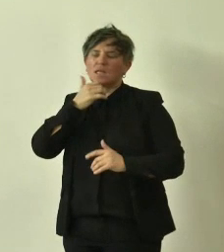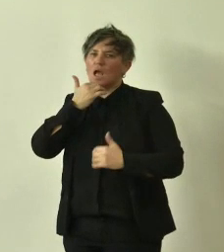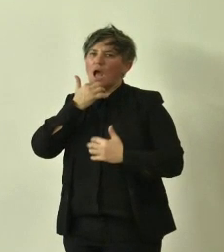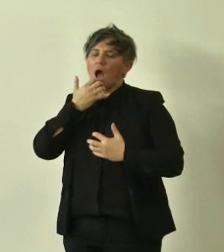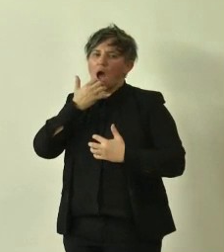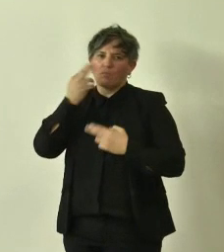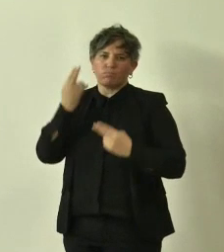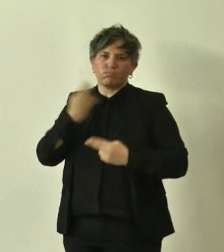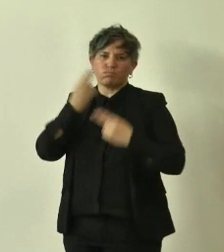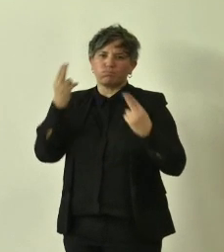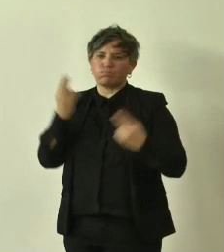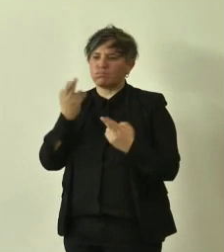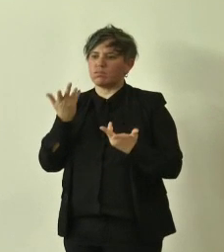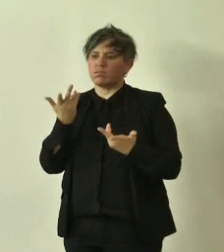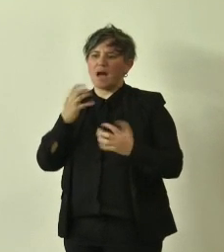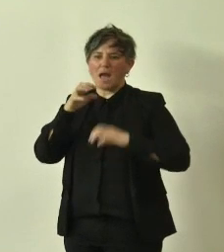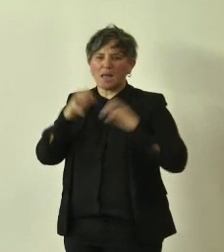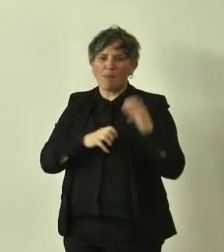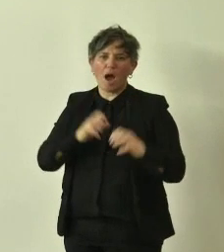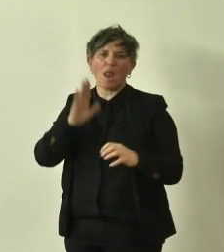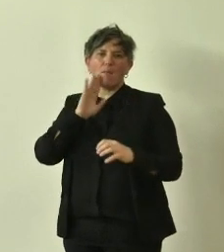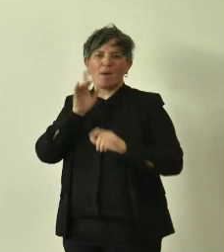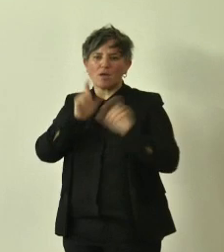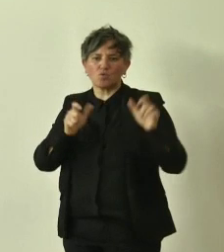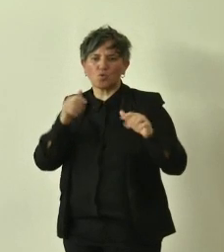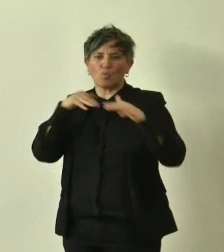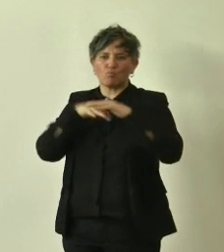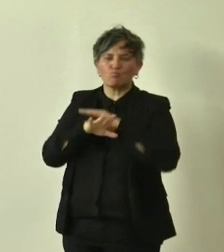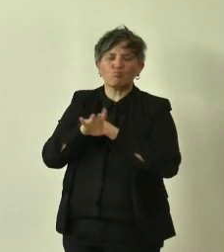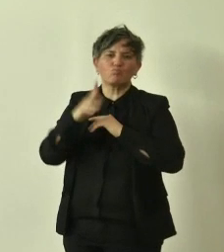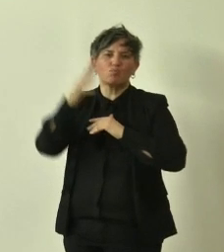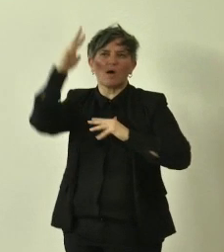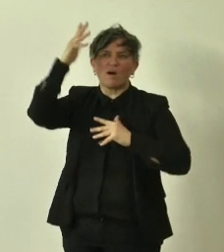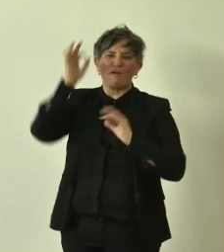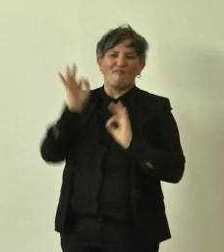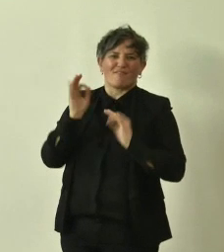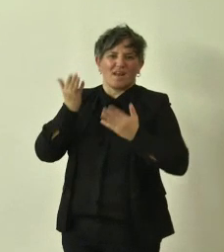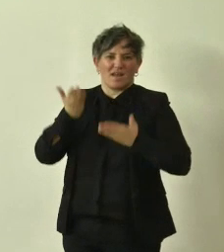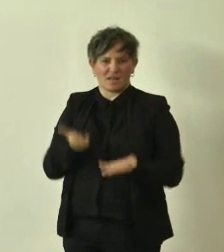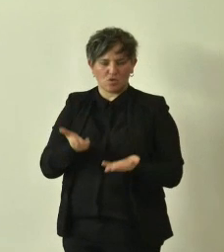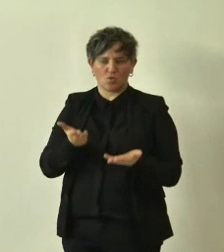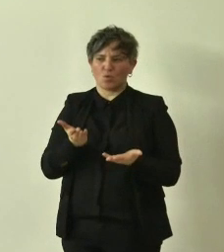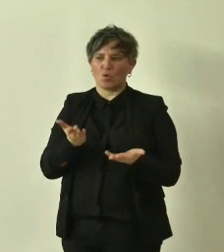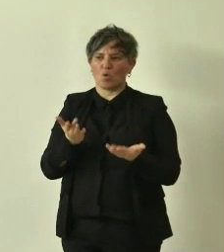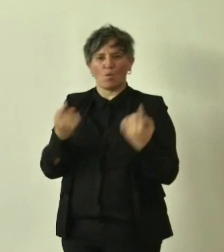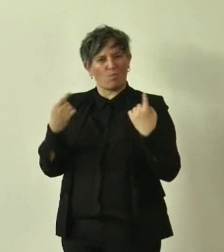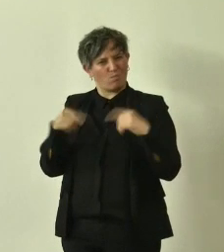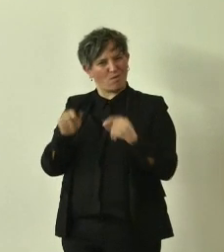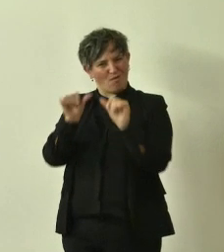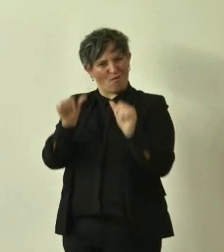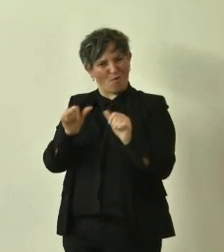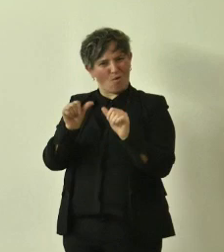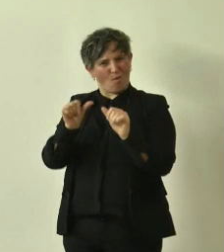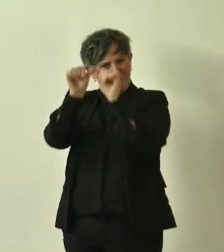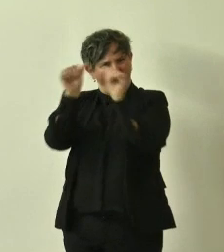varistoro a uomini animali in estate ma questo è un modello che si ritrova